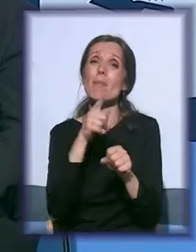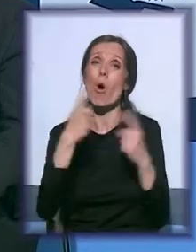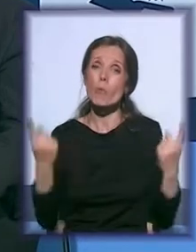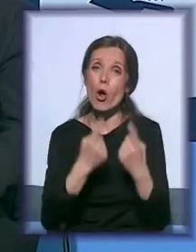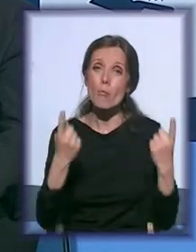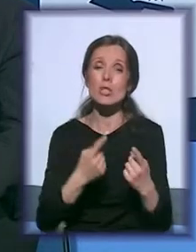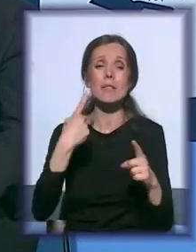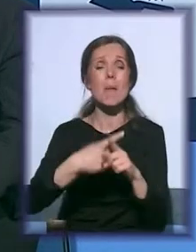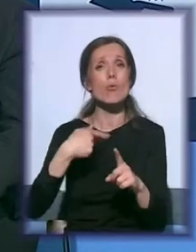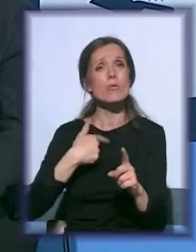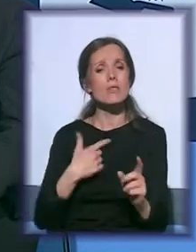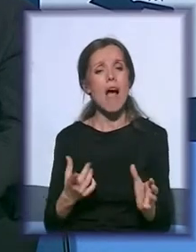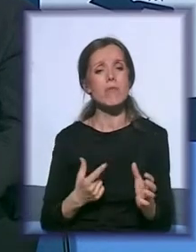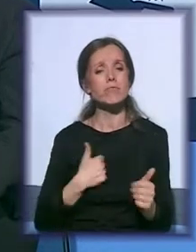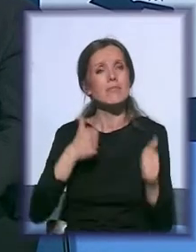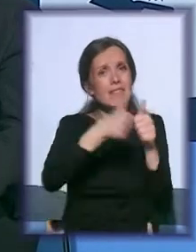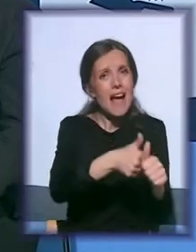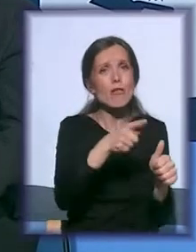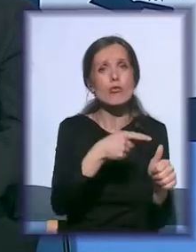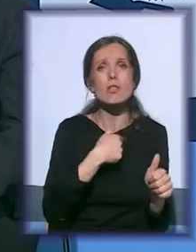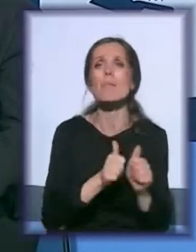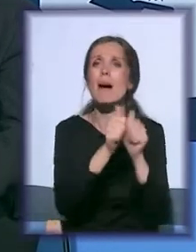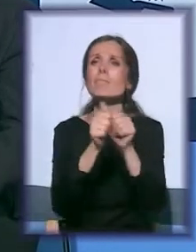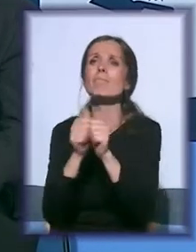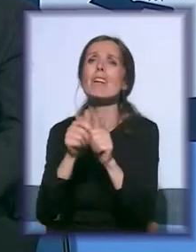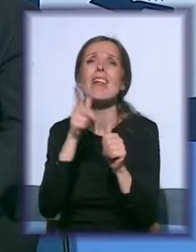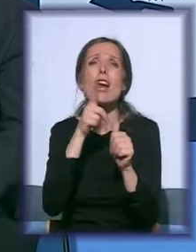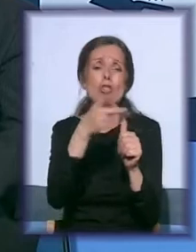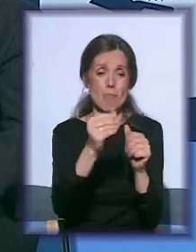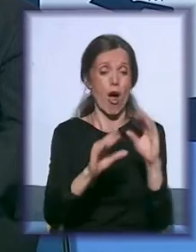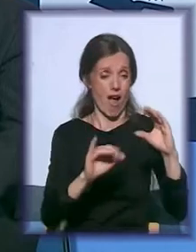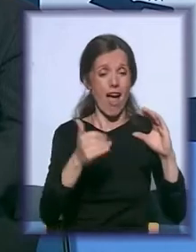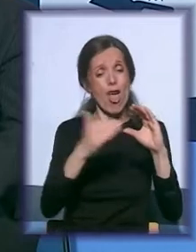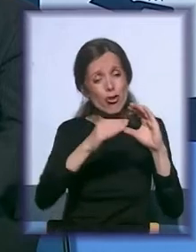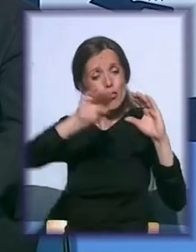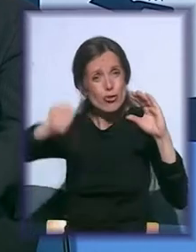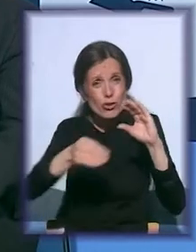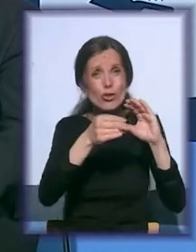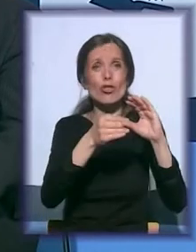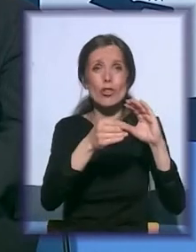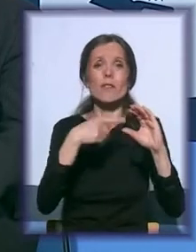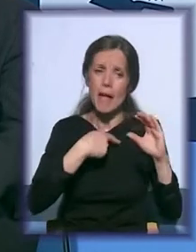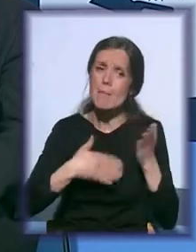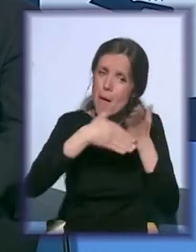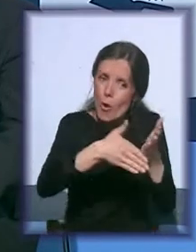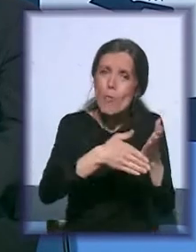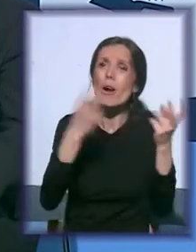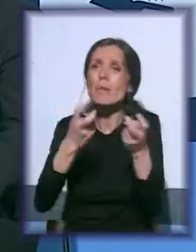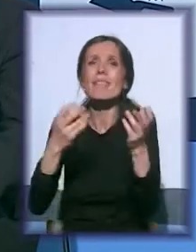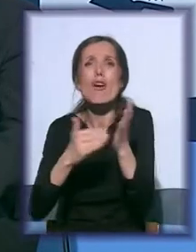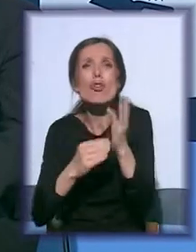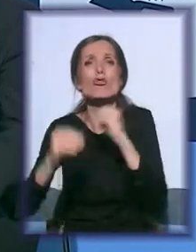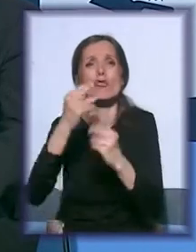idem zajedno s njima i jurimo neko sufinansiranje, da još neku podršku tražan im tu, pomognem. Znači ne samo ono klasičnom